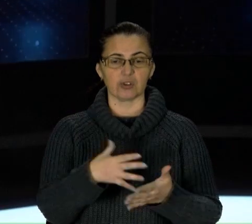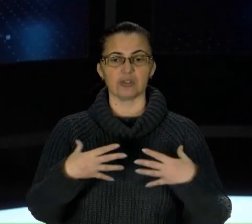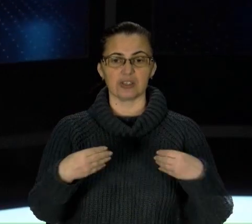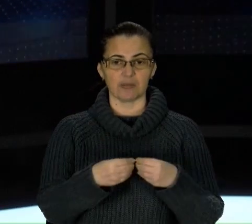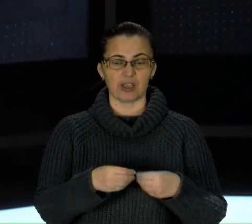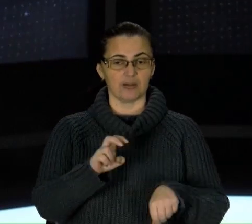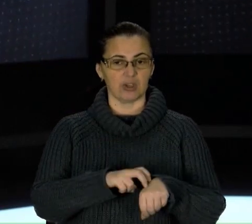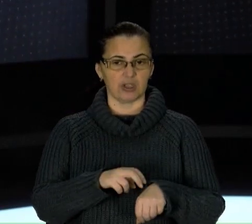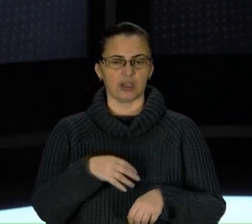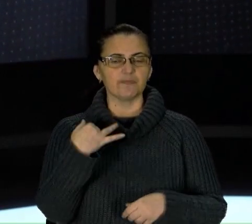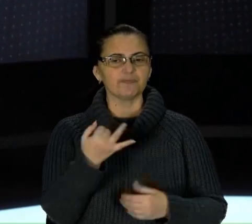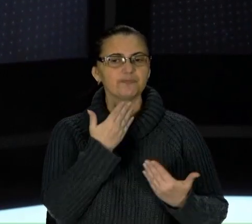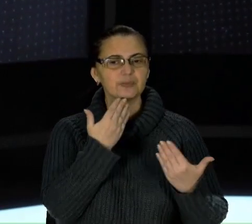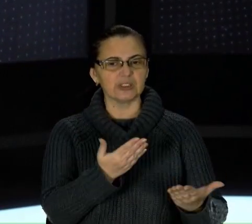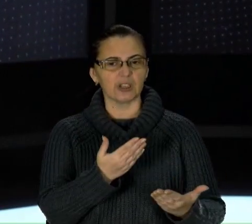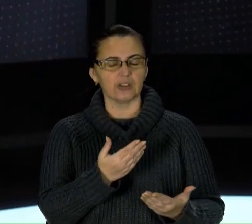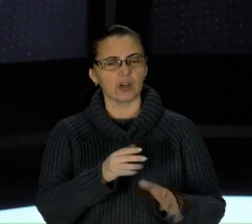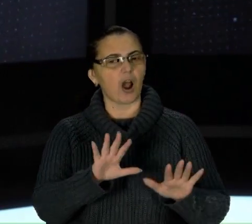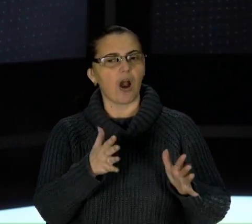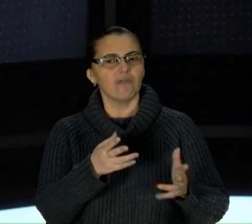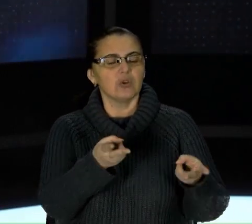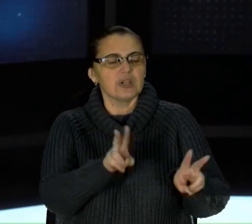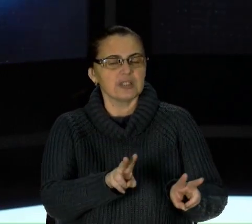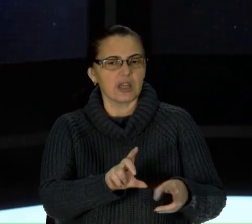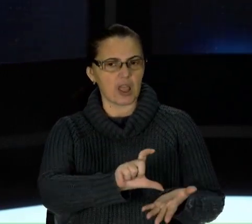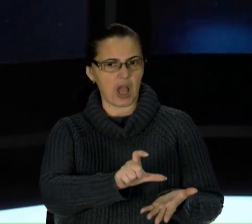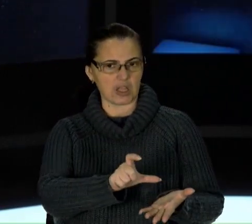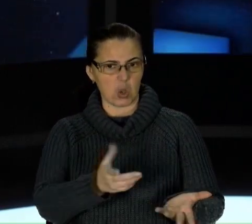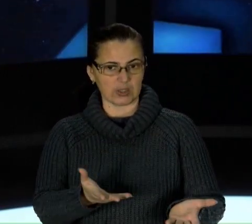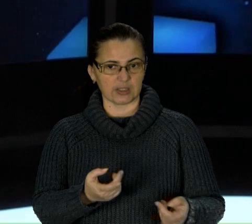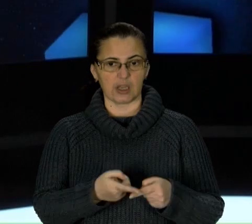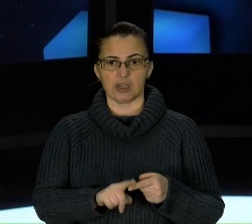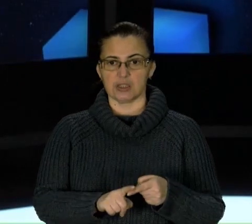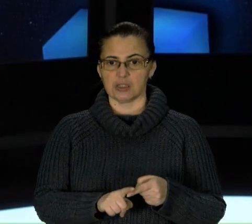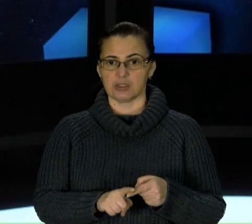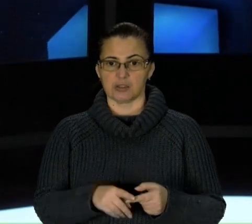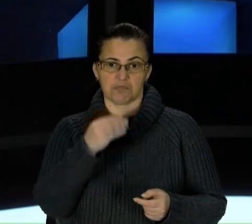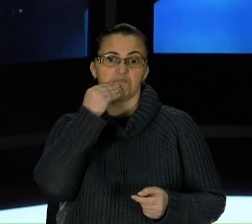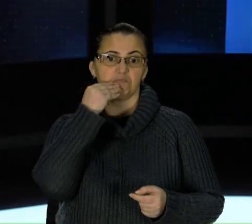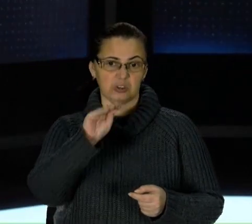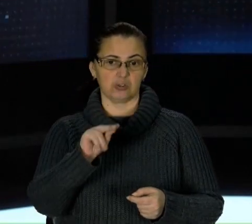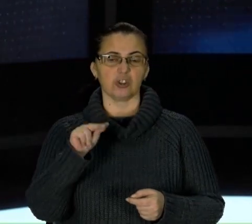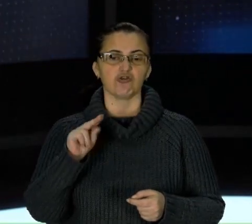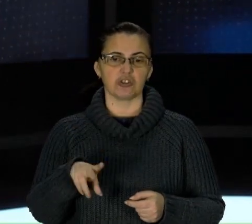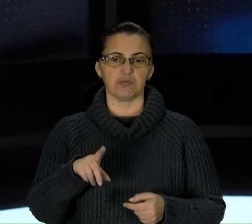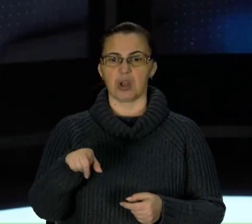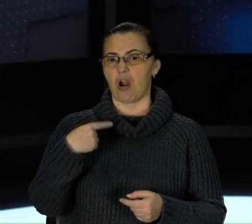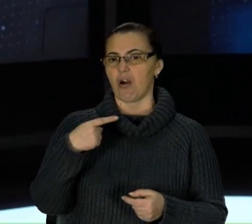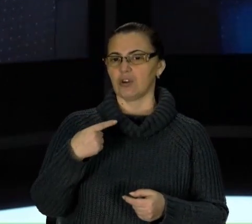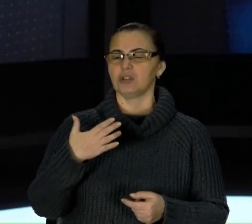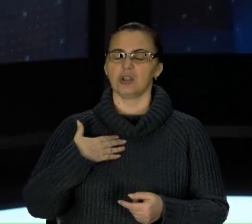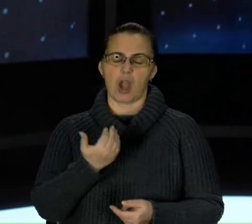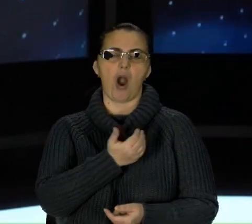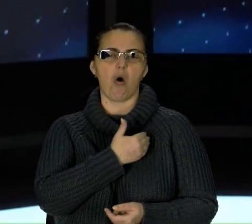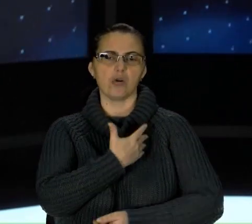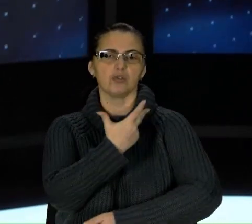цікавляться, чи раптом не зосталась залишкова доза. Це ж набагато ефективніше, ніж говорити «я хочу